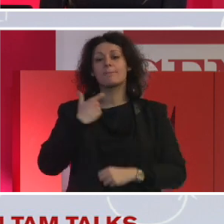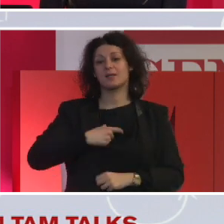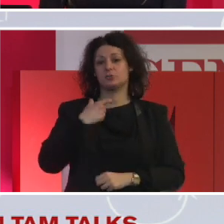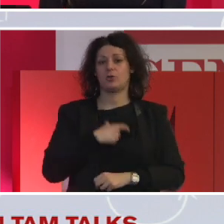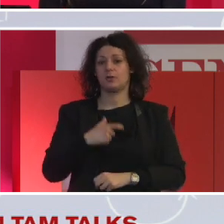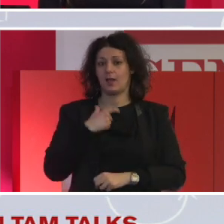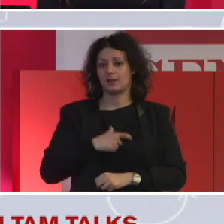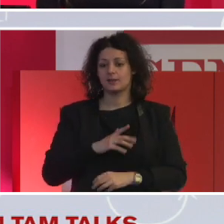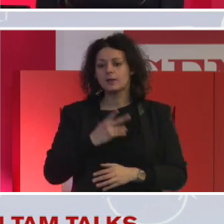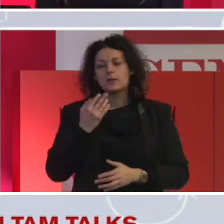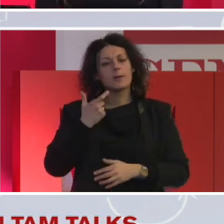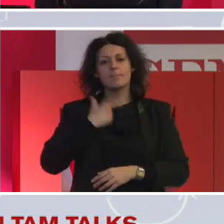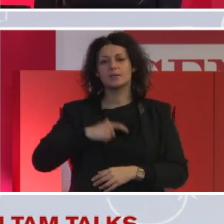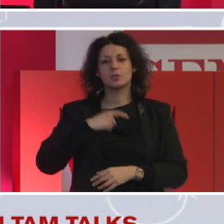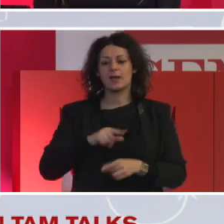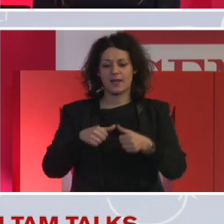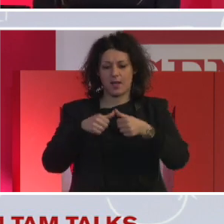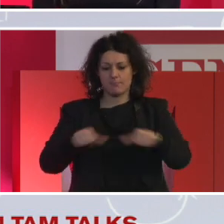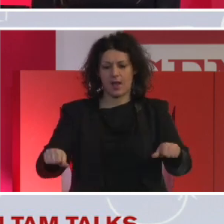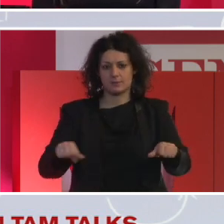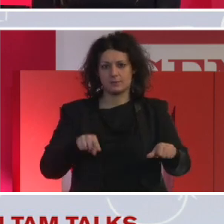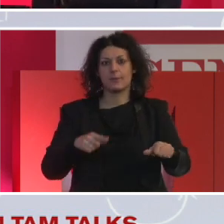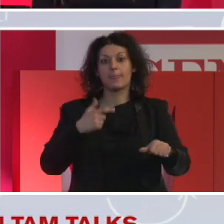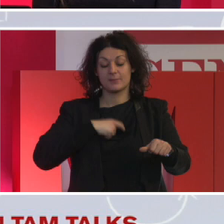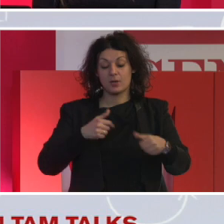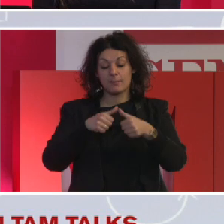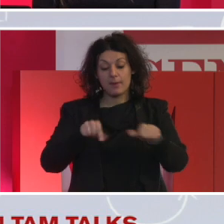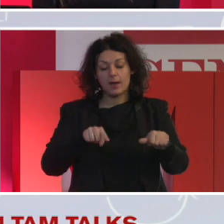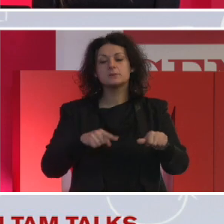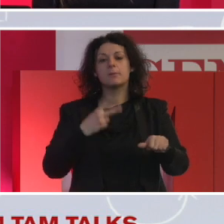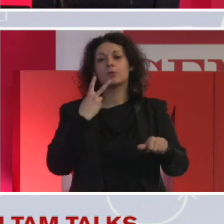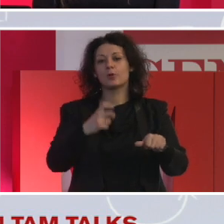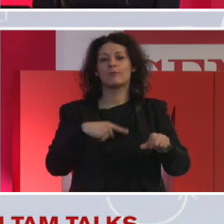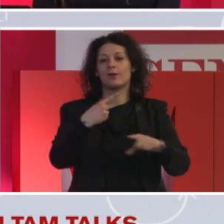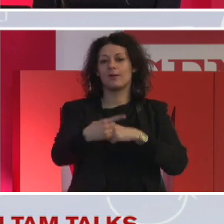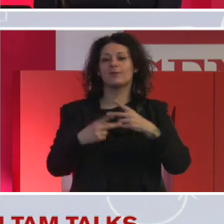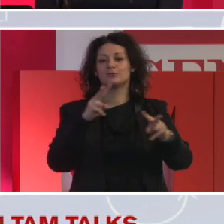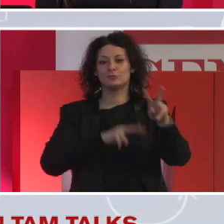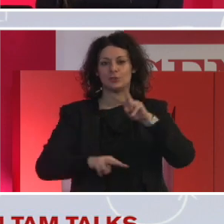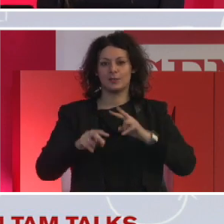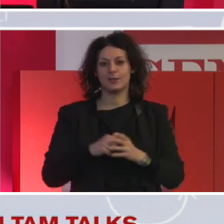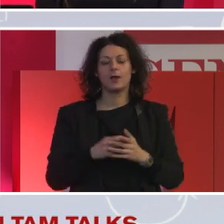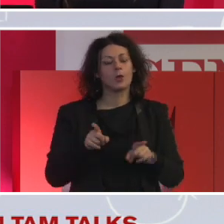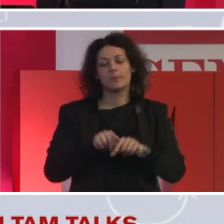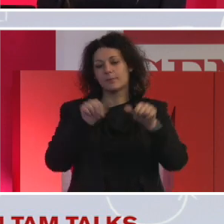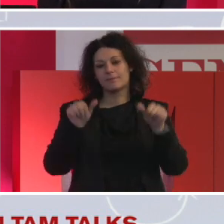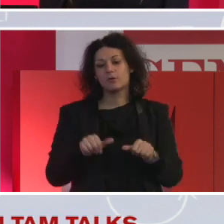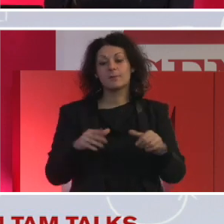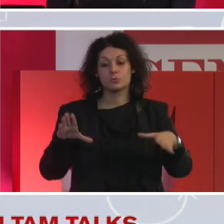alla base di tutto perciò come avete visto è un po' per loro una fusione di prospettive uniche all'interno di una squadra